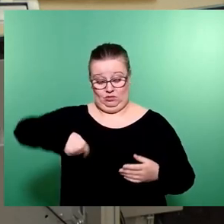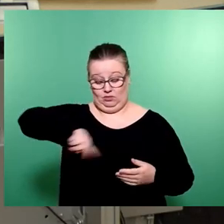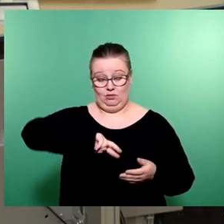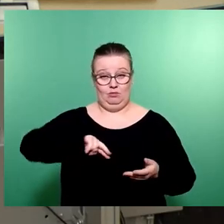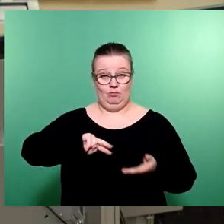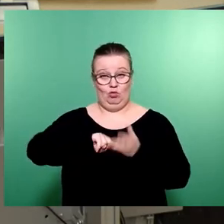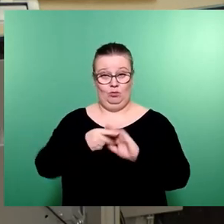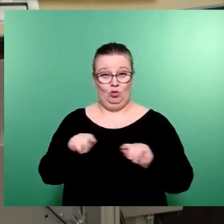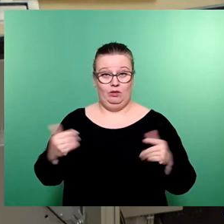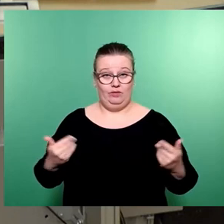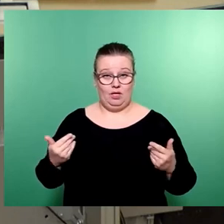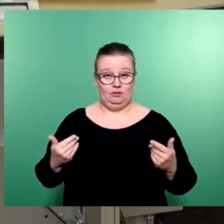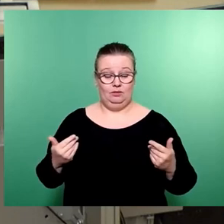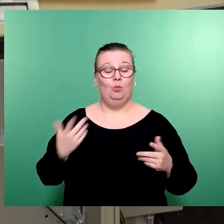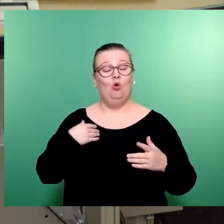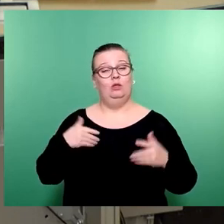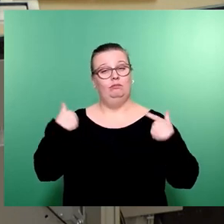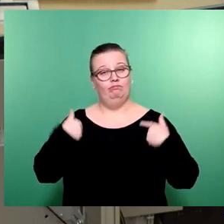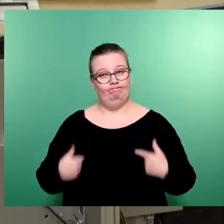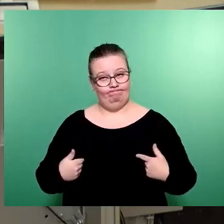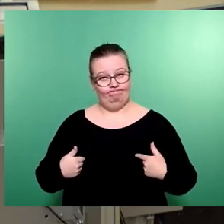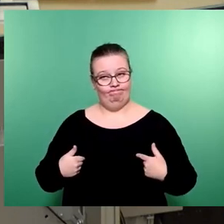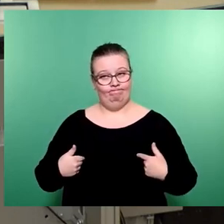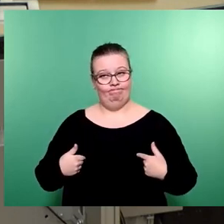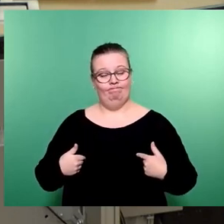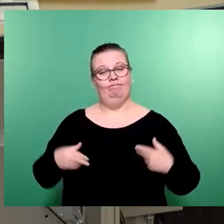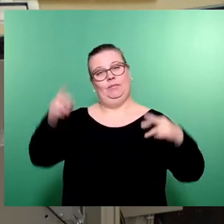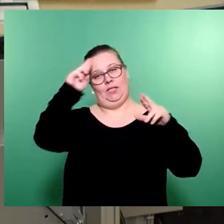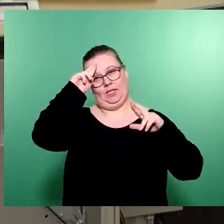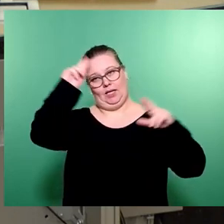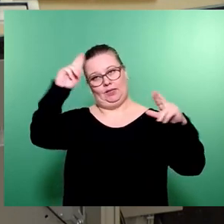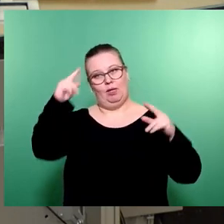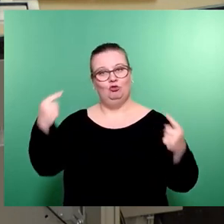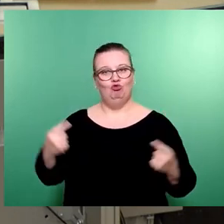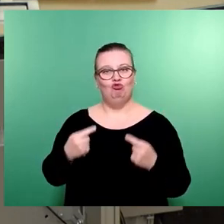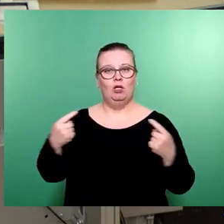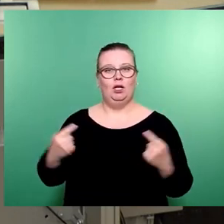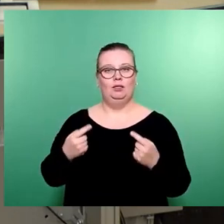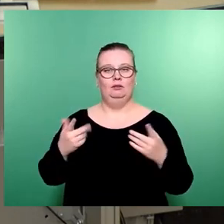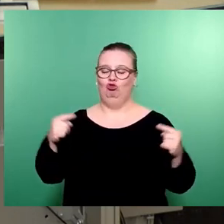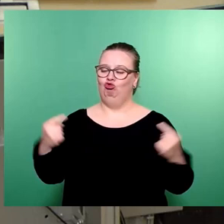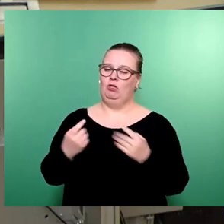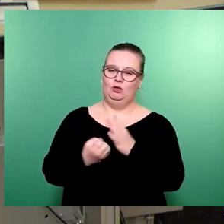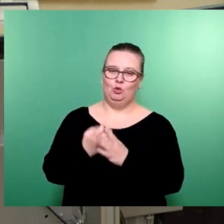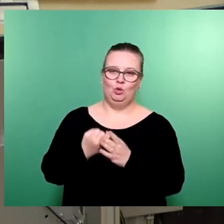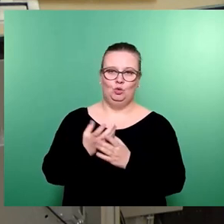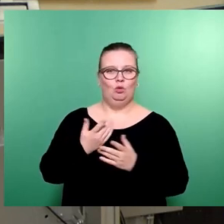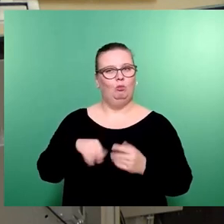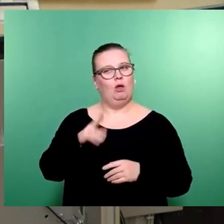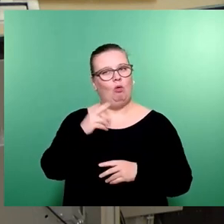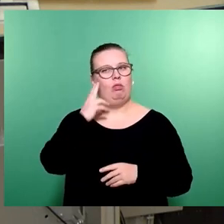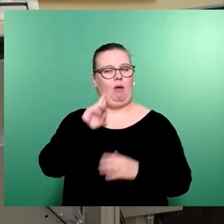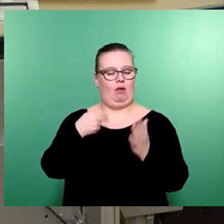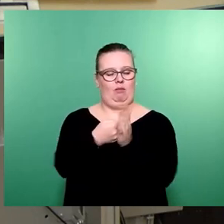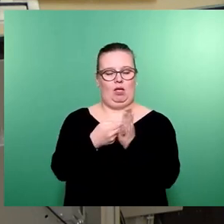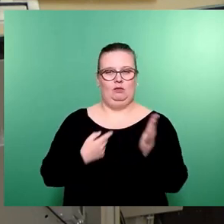Das heißt, eine Haltung zu entwickeln, wo wir in Respekt streiten, wo wir eine Streitkultur entwickeln, die den Namen verdient. Und